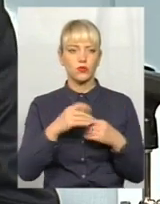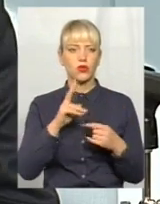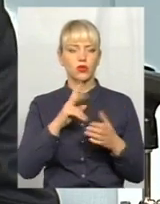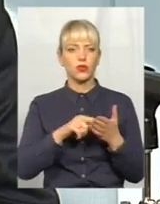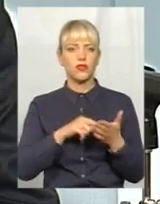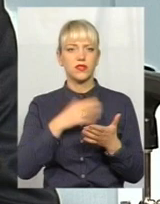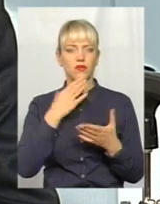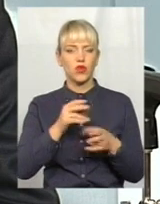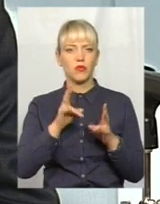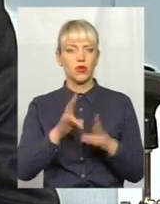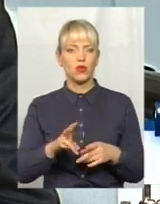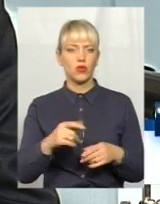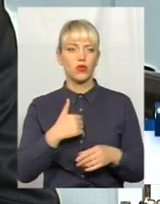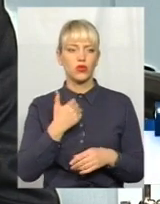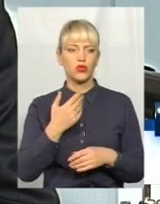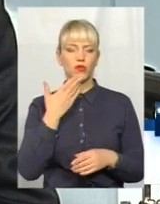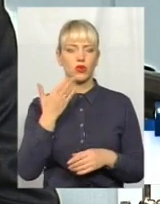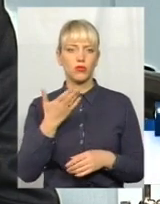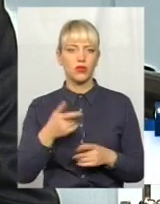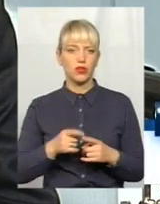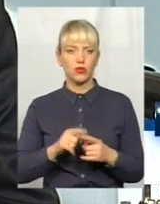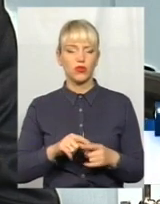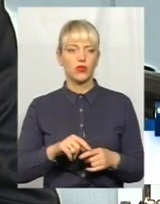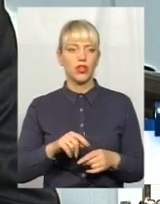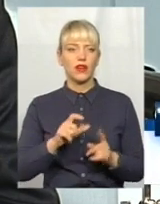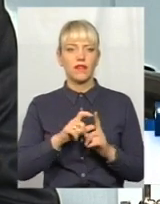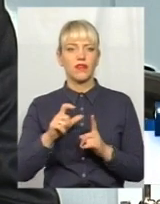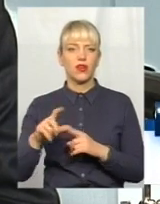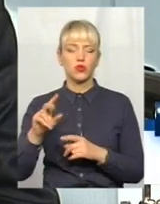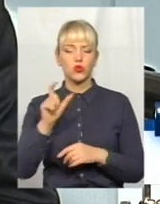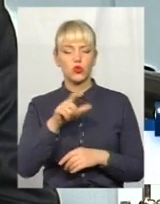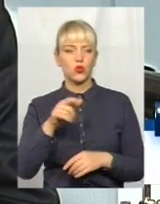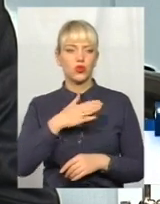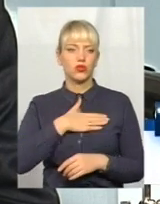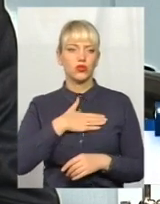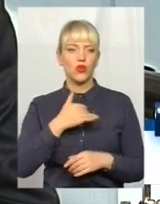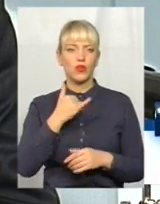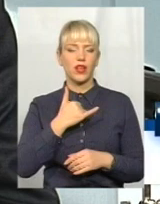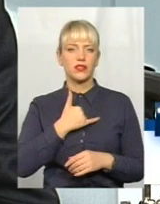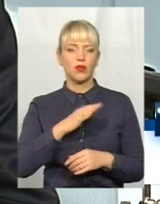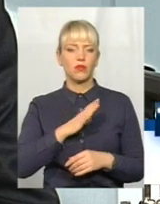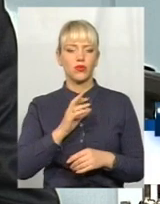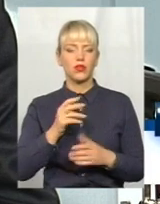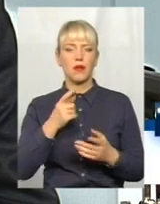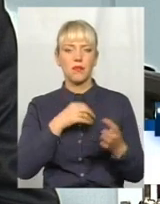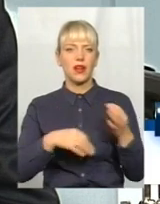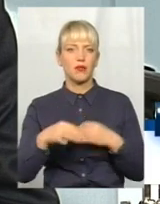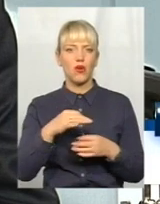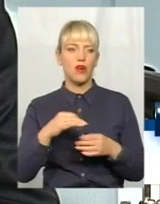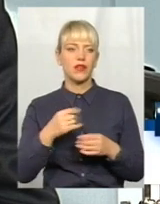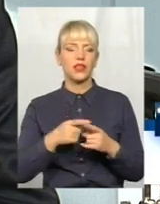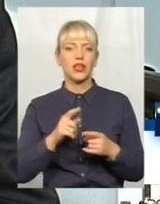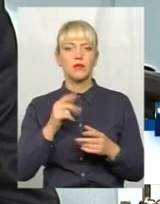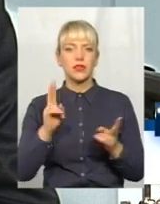Хочу прокоментувати саме ту фразу, що люди з душою. У нас велися вже перемовини. Ми зустрічалися і з громадськими